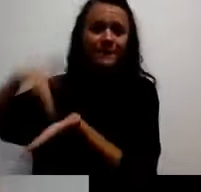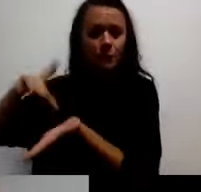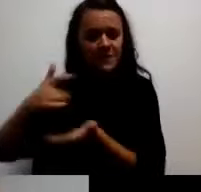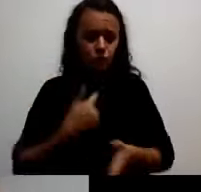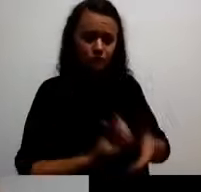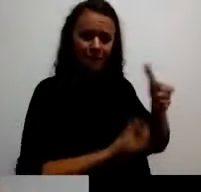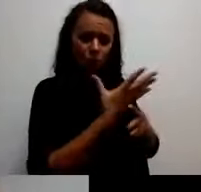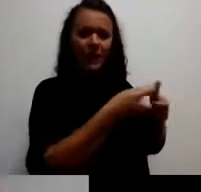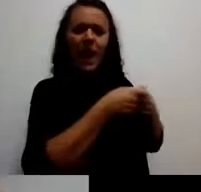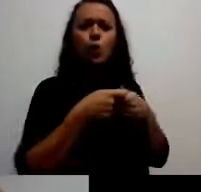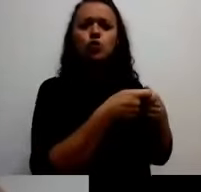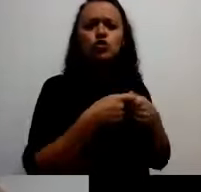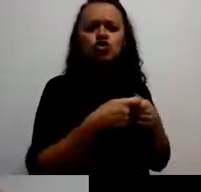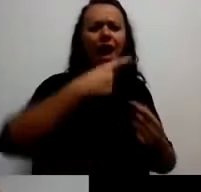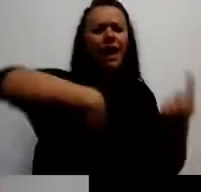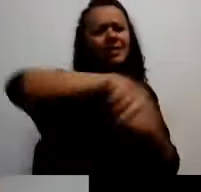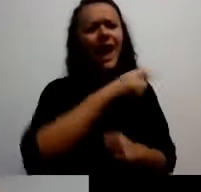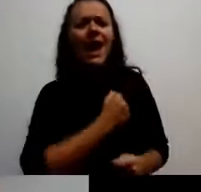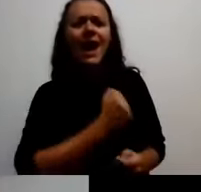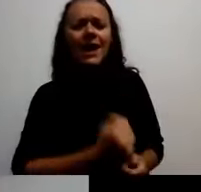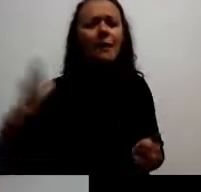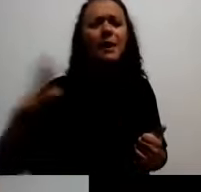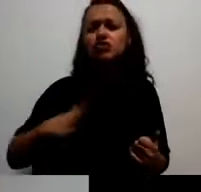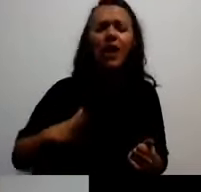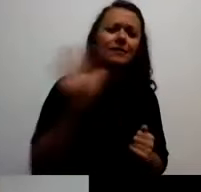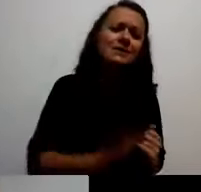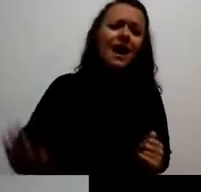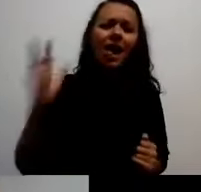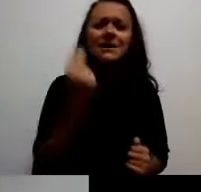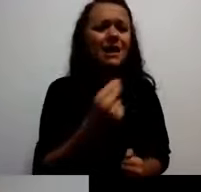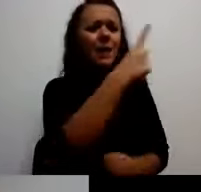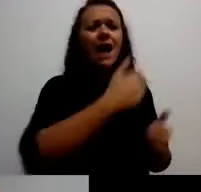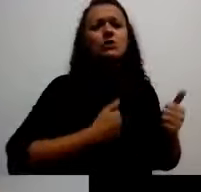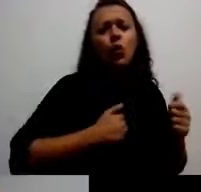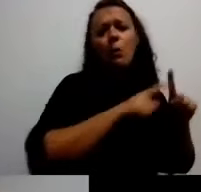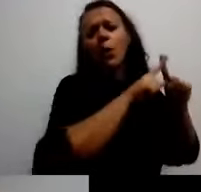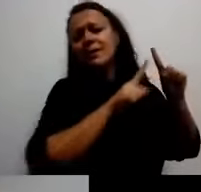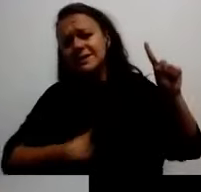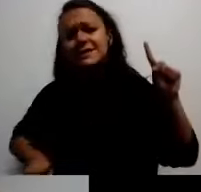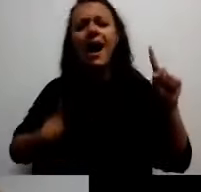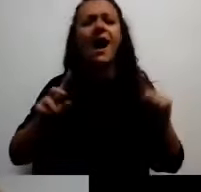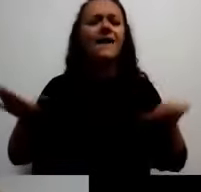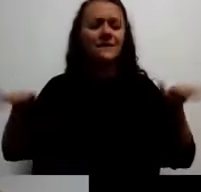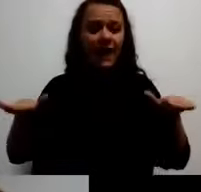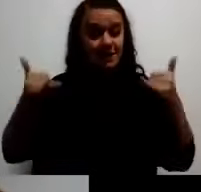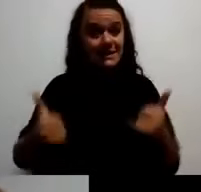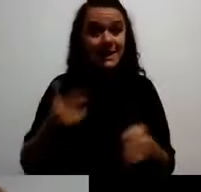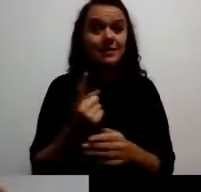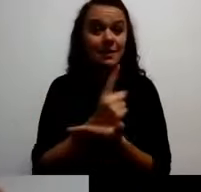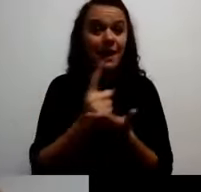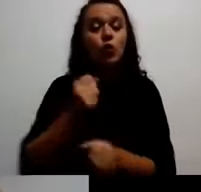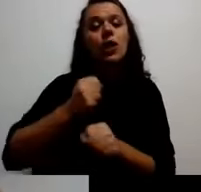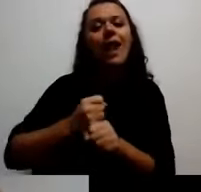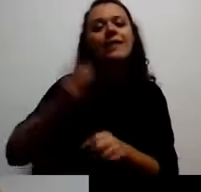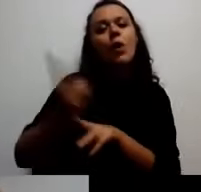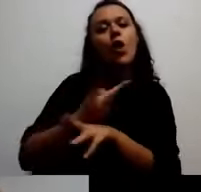se u mrežu hrabrih žena od Subotice do Vranja. Trenitno radimo na nacionalnom kol centru za